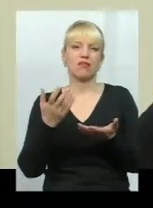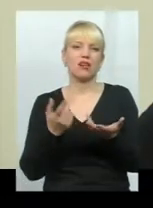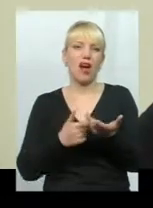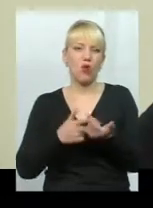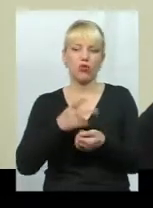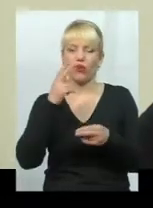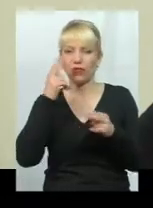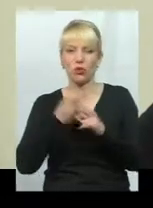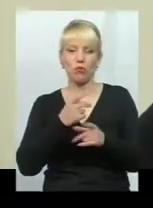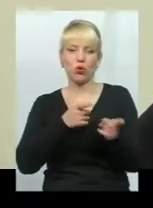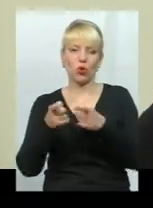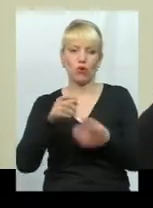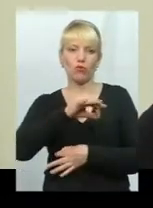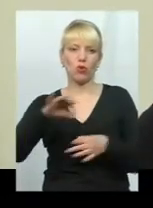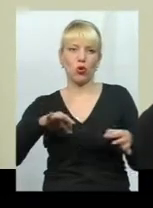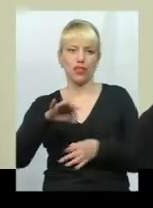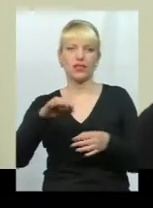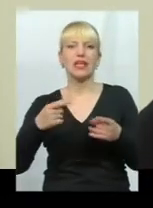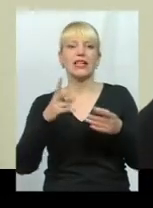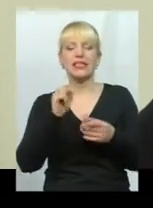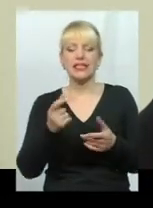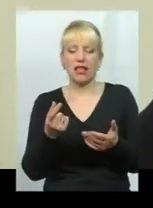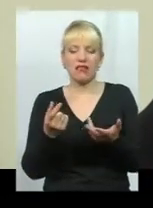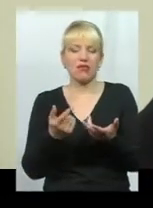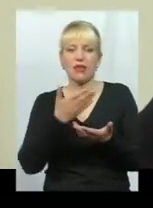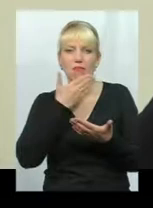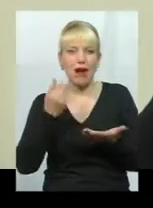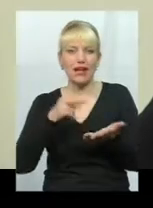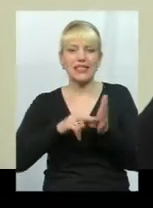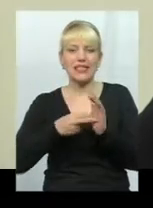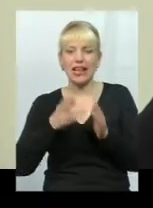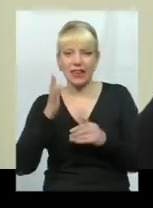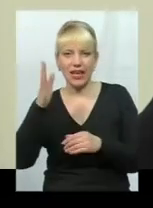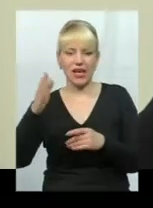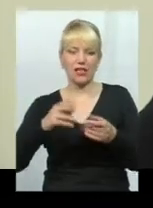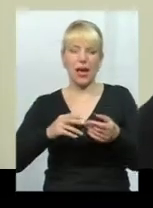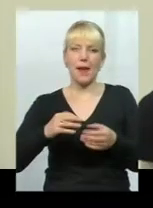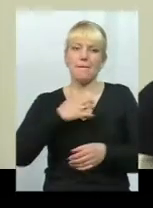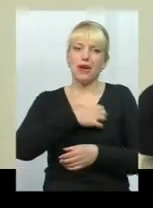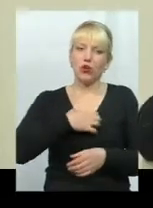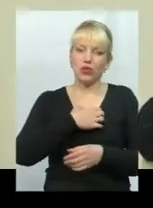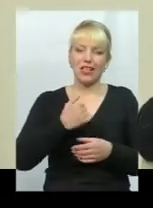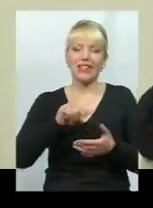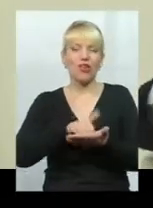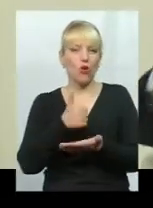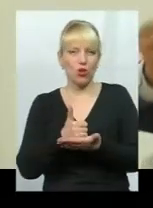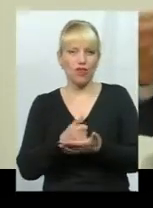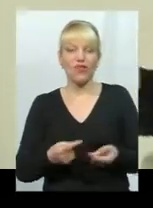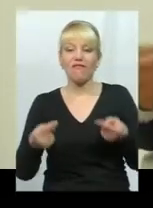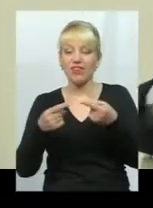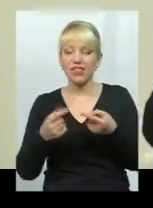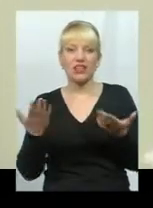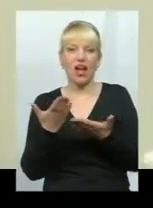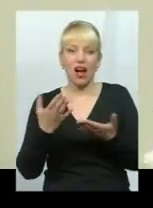підготовлених проєктів. З рахунок відсутності стратегій, пріоритетів. саме головне – визначити, яка